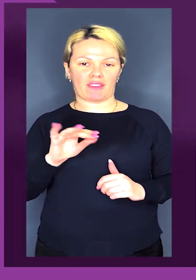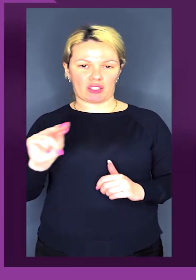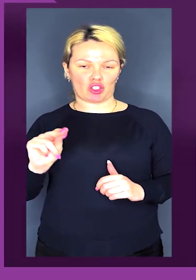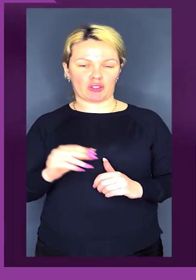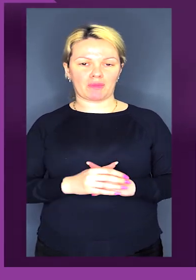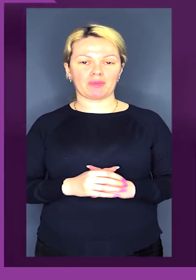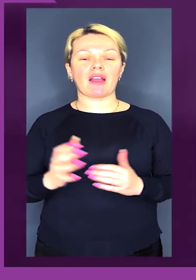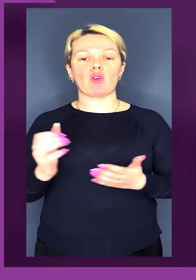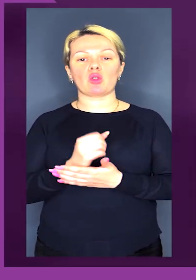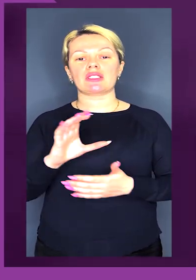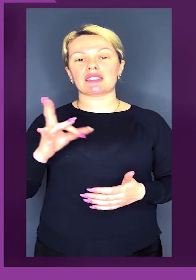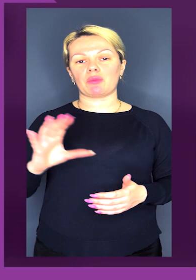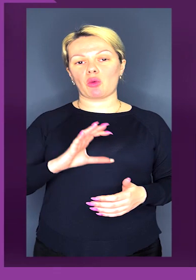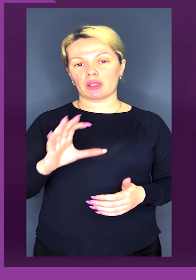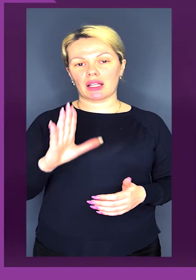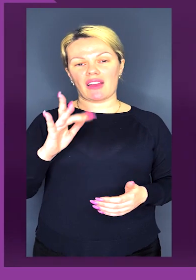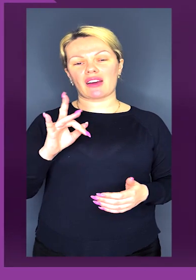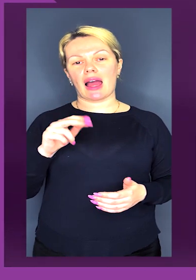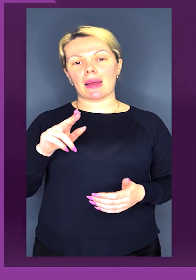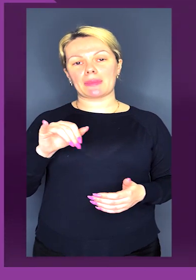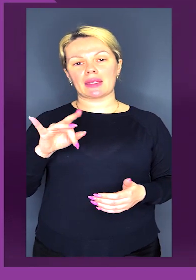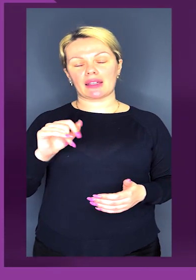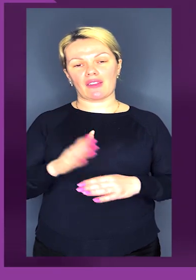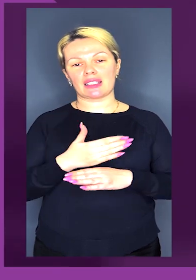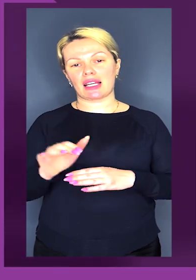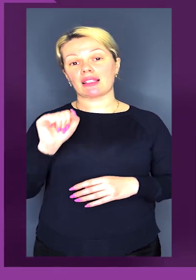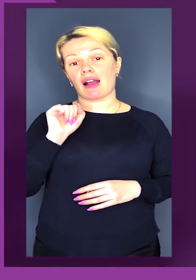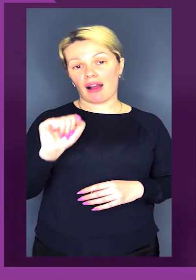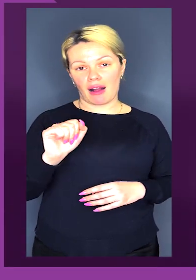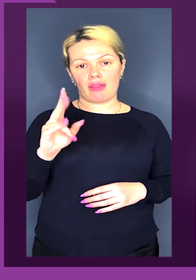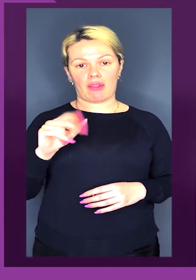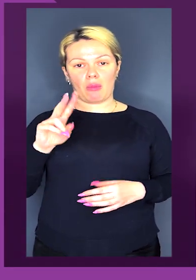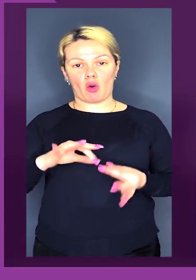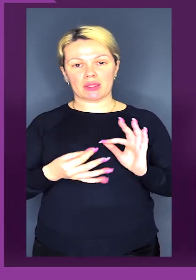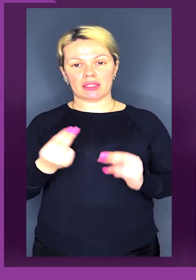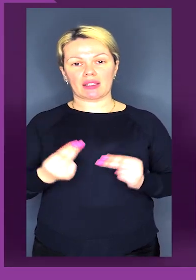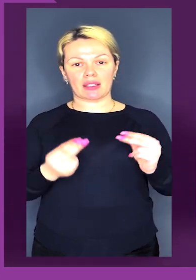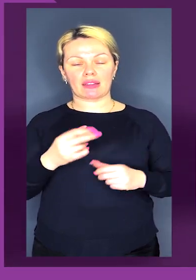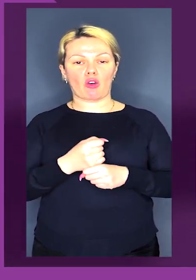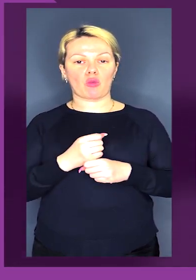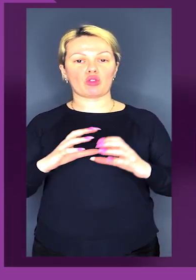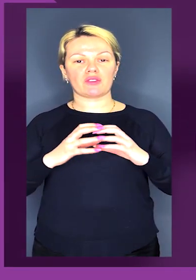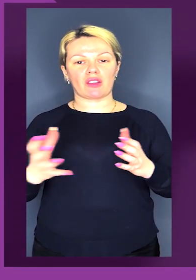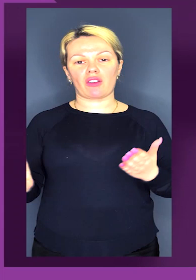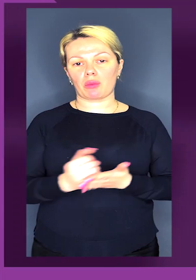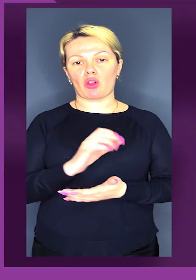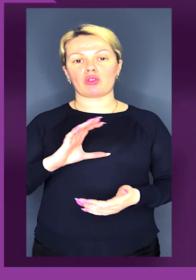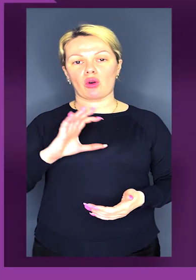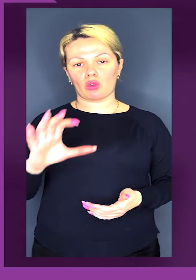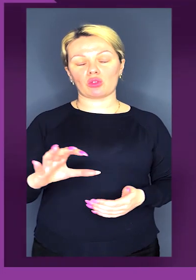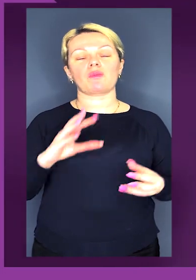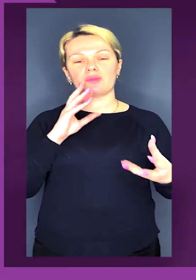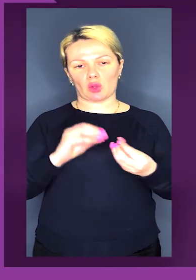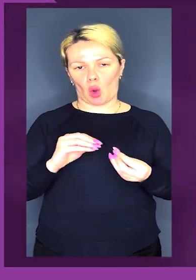Морквич. Володарка срібної медалі у рапірному розряді в категорії А на Паралімпійських іграх на Кубку світу виборола